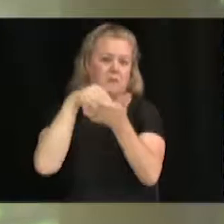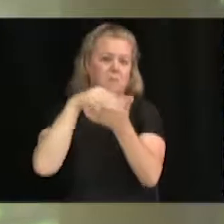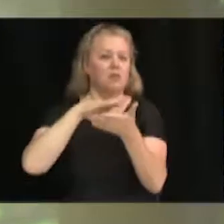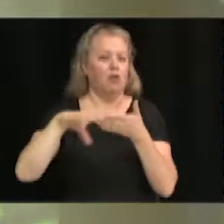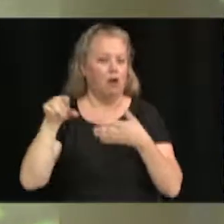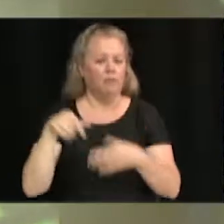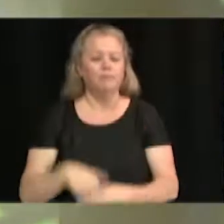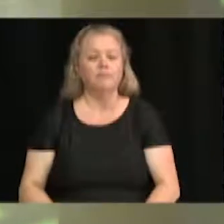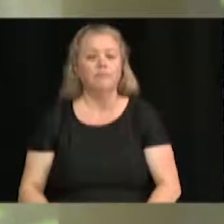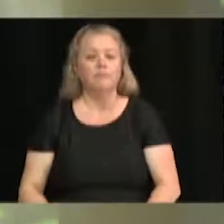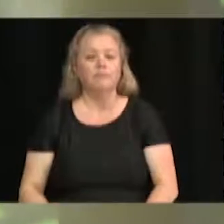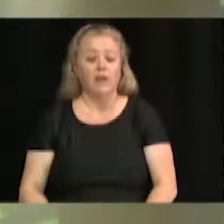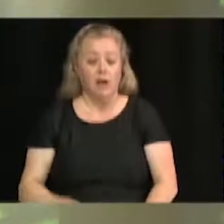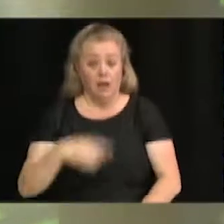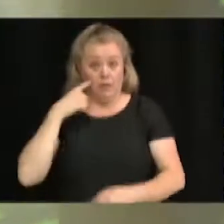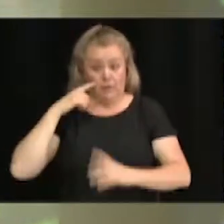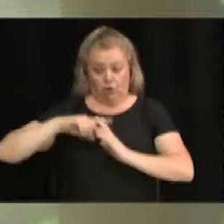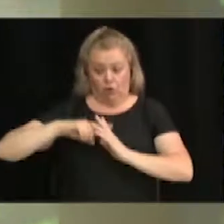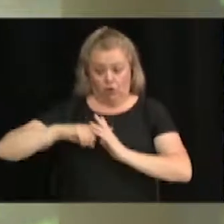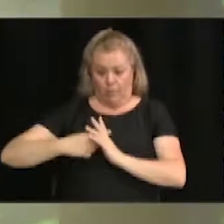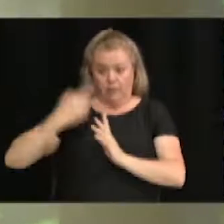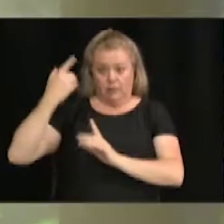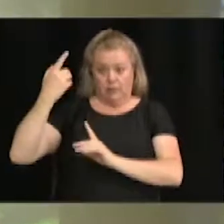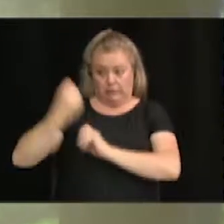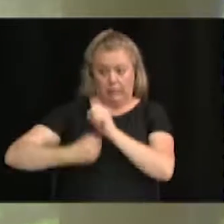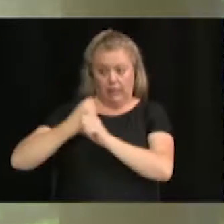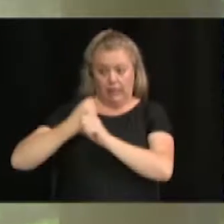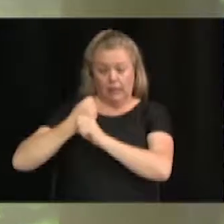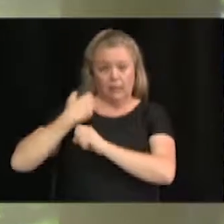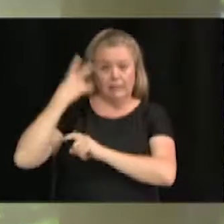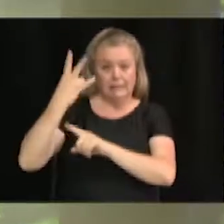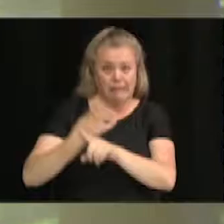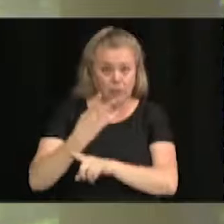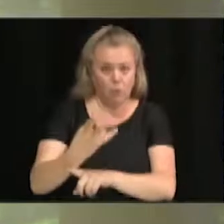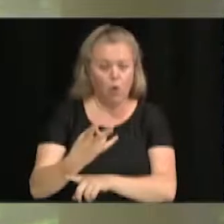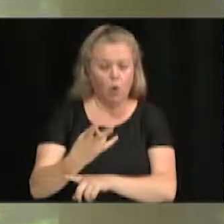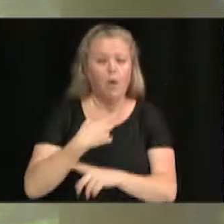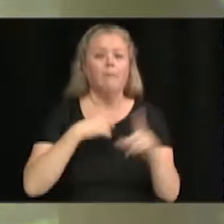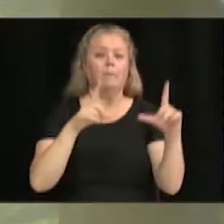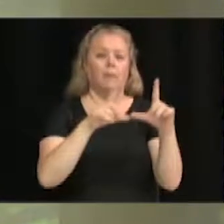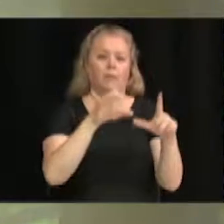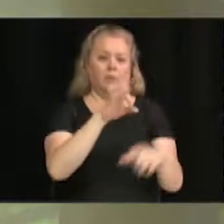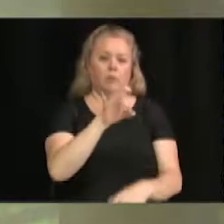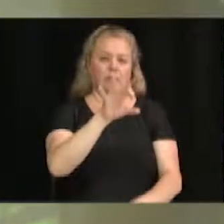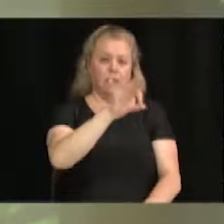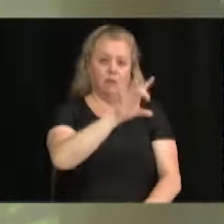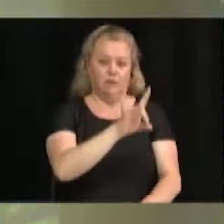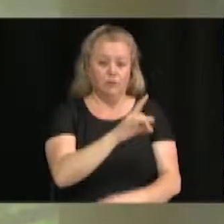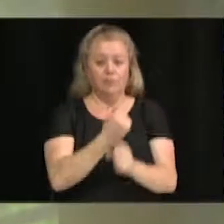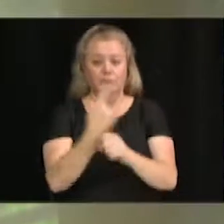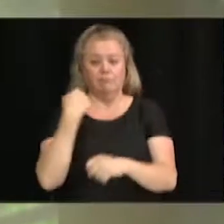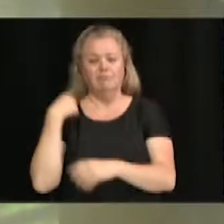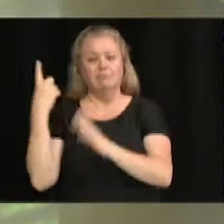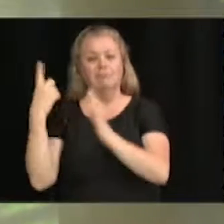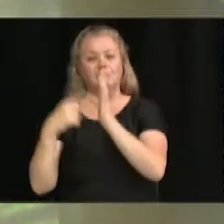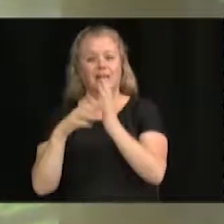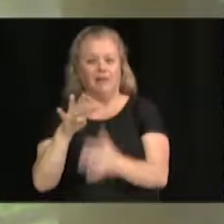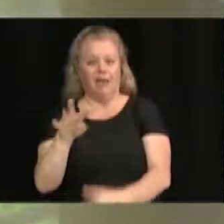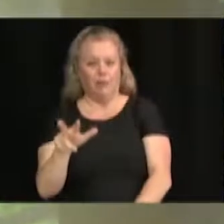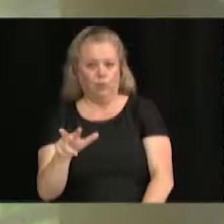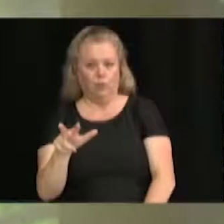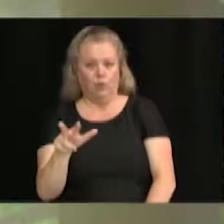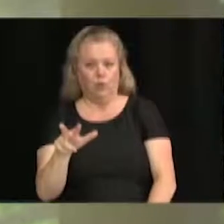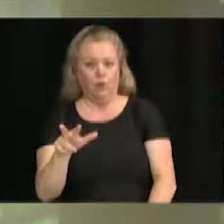Le résumé pour les sept premiers mois de l'année, le nombre de permis, c'est 898 cette année comparativement à 1 043